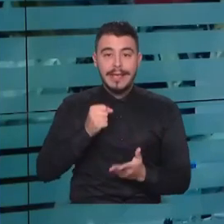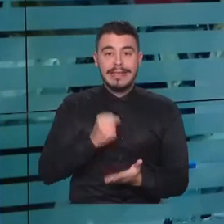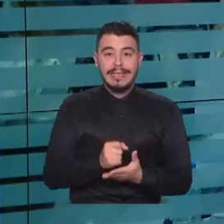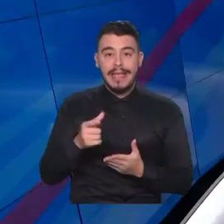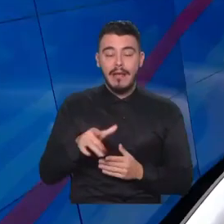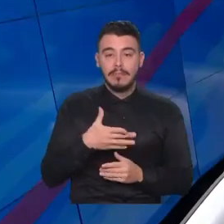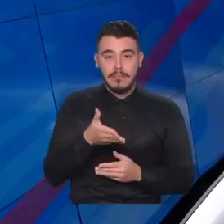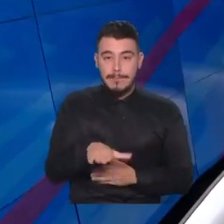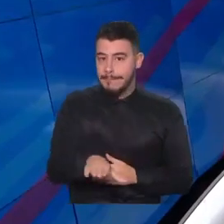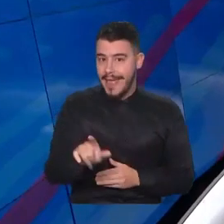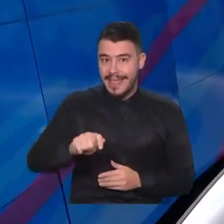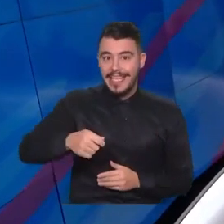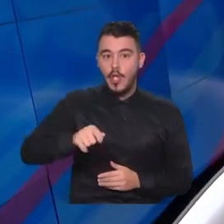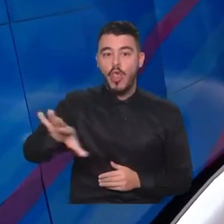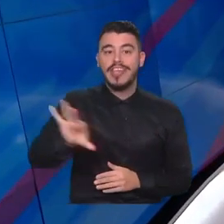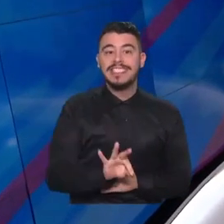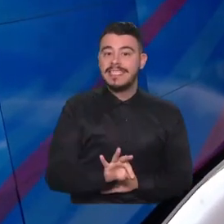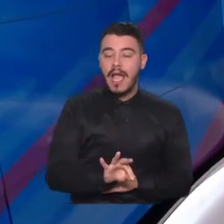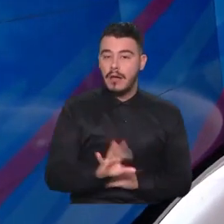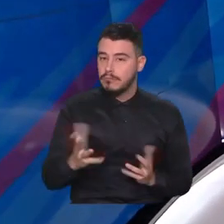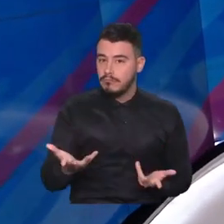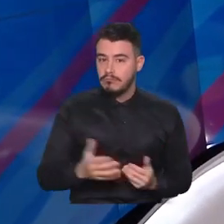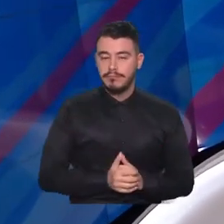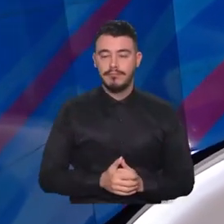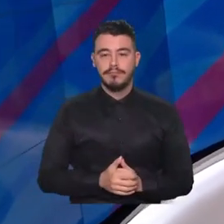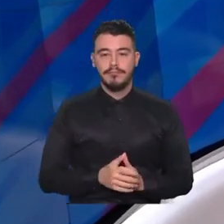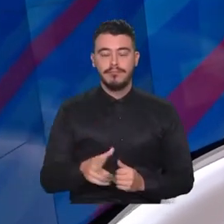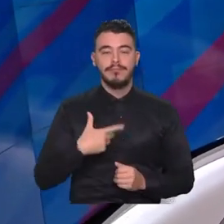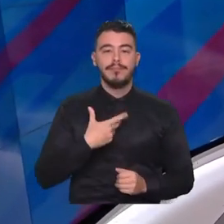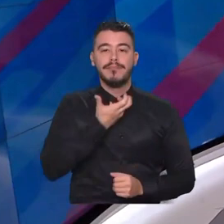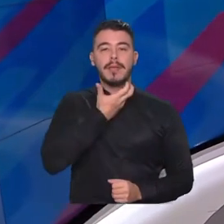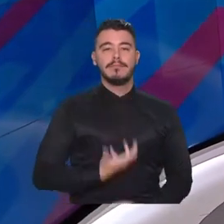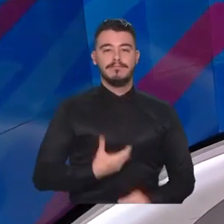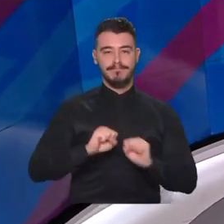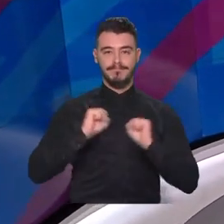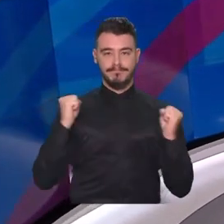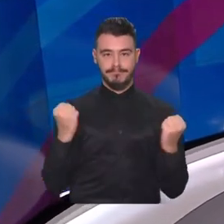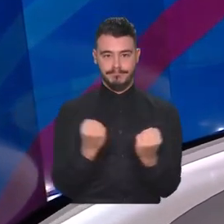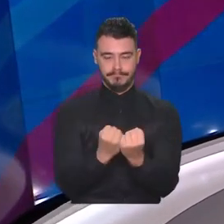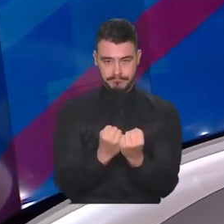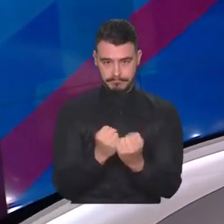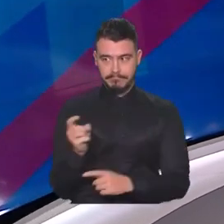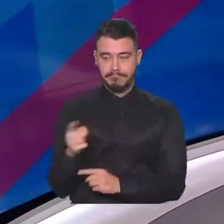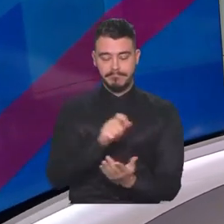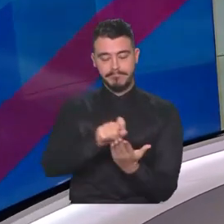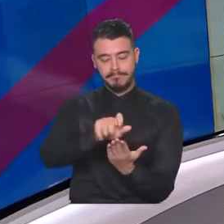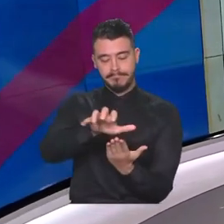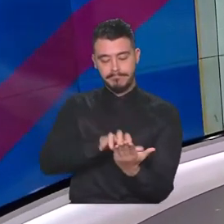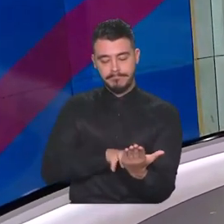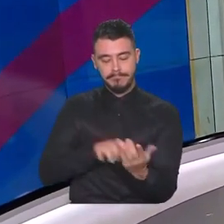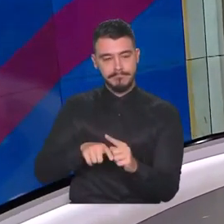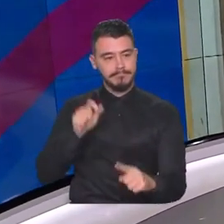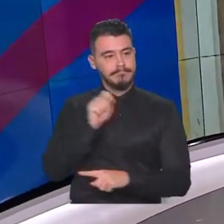Να ξεκινήσουμε από την επιστολή που έστειλε η Ιερά Σύνοδος της Μητροπόλης με την οποίαν